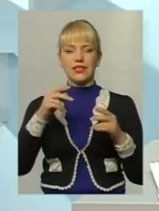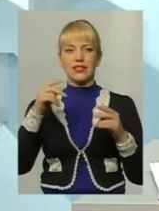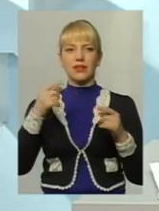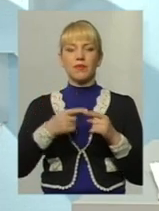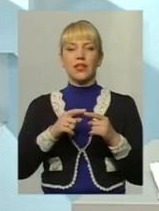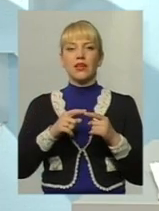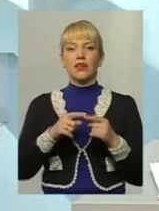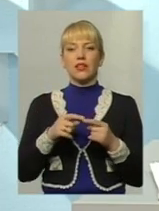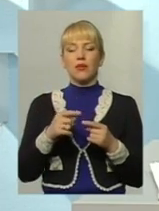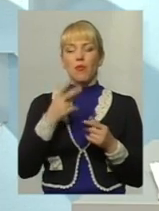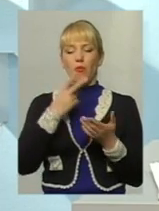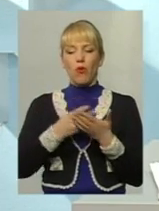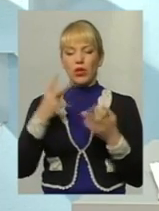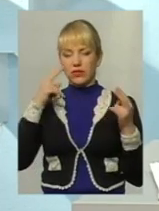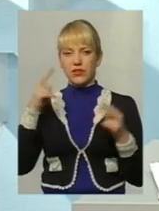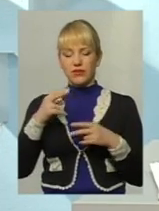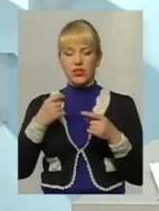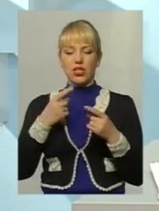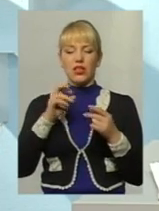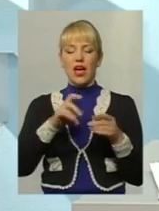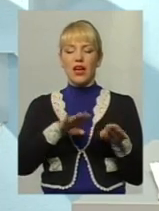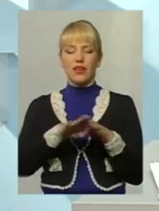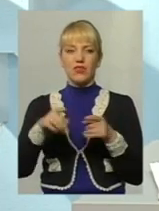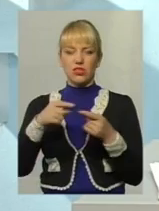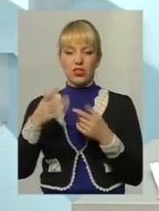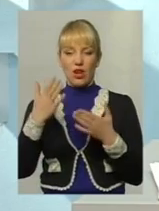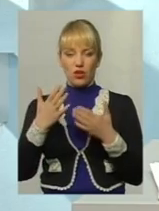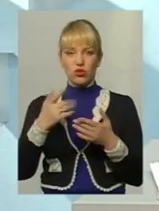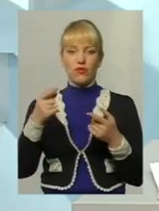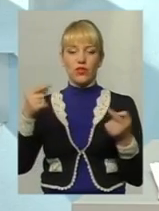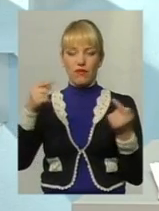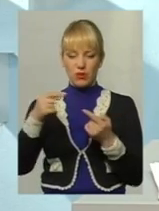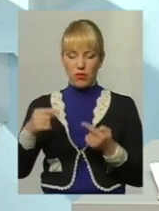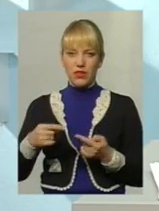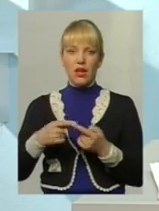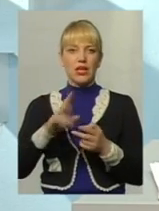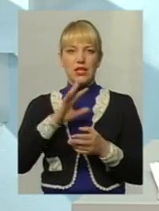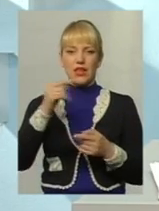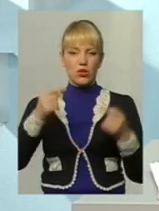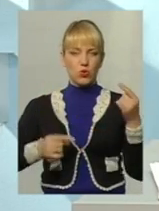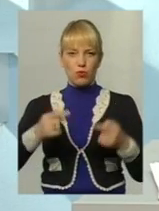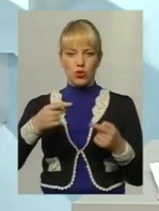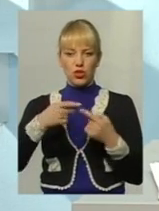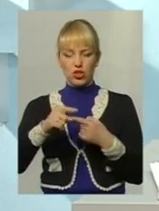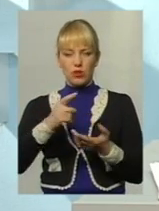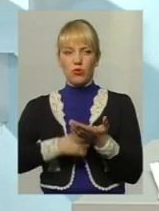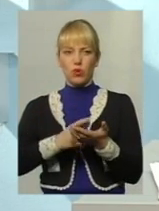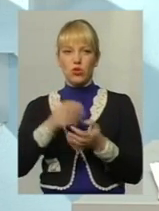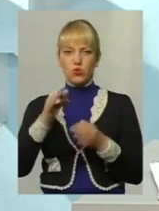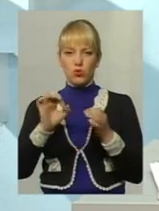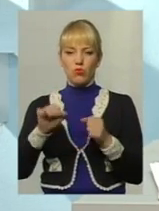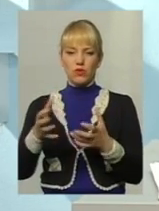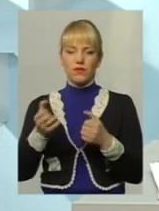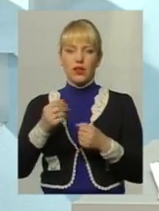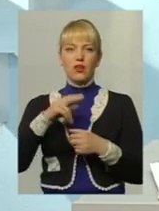доказами. Якщо вони узгоджені, відповідають і не суперечать іншим доказам по справі, суд може взяти це до